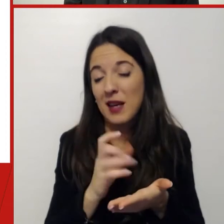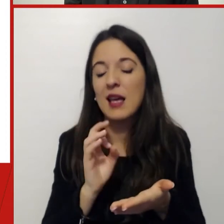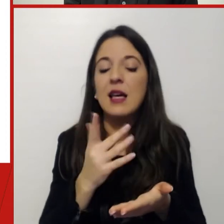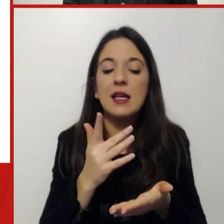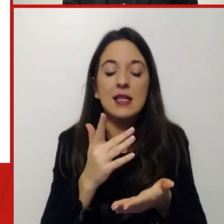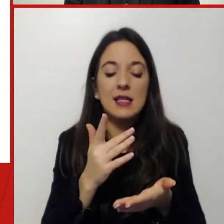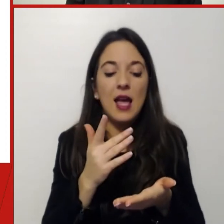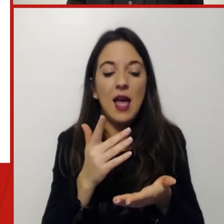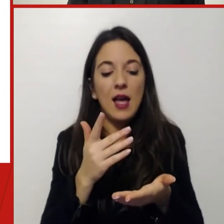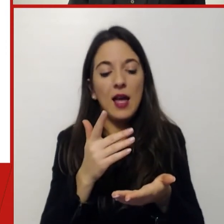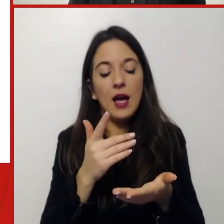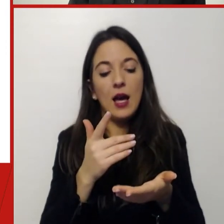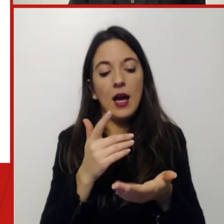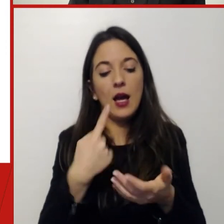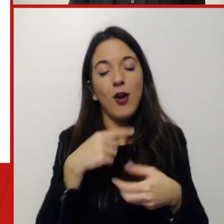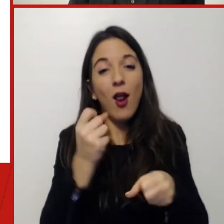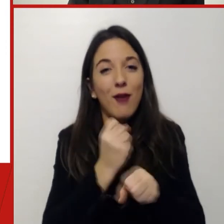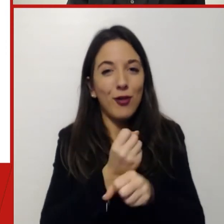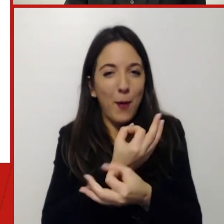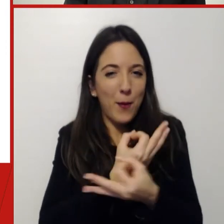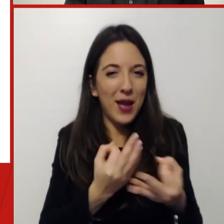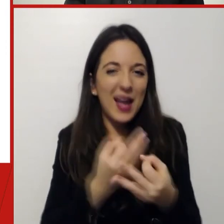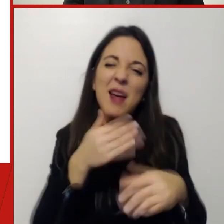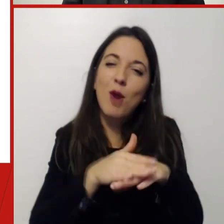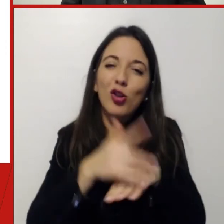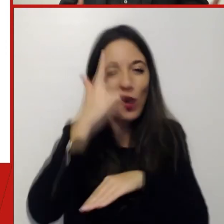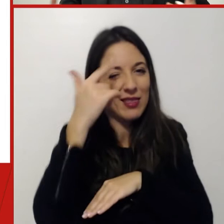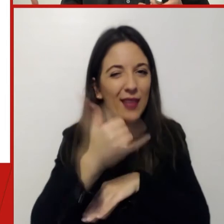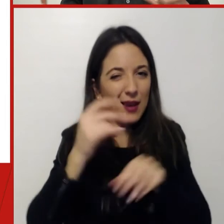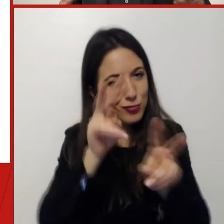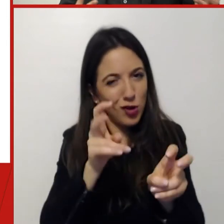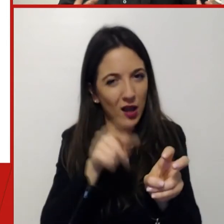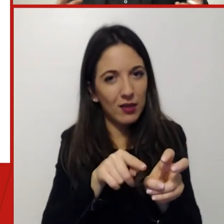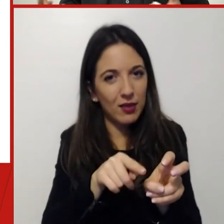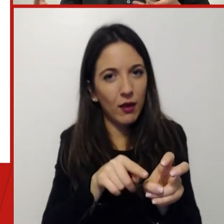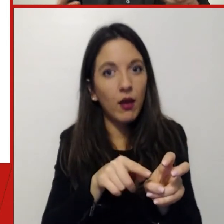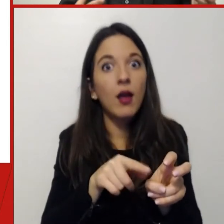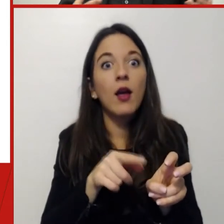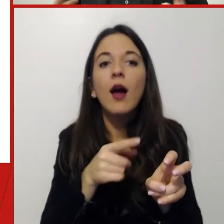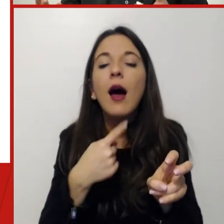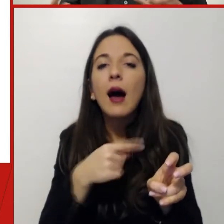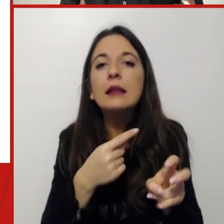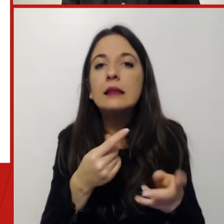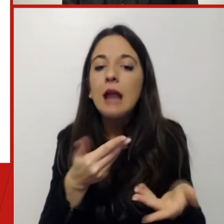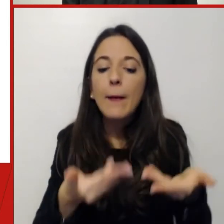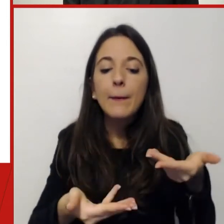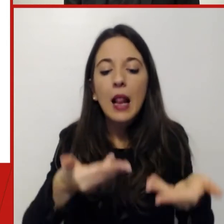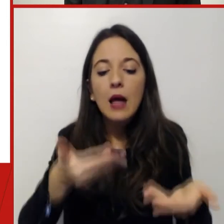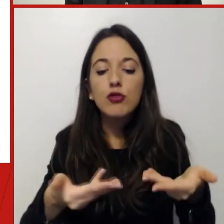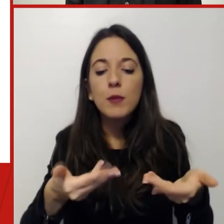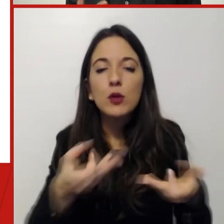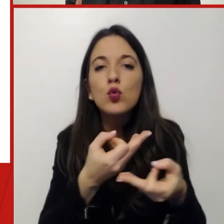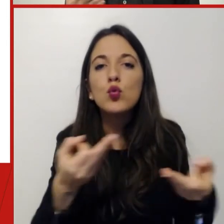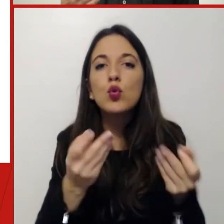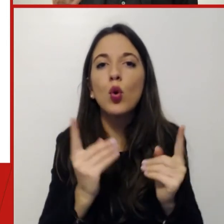il bilanciamento, lo dicevamo all'inizio con Maurizio, quale deve essere il bilanciamento corretto in questo ibrido?